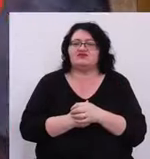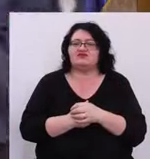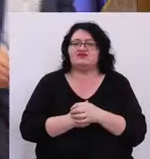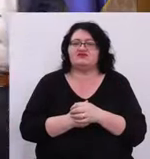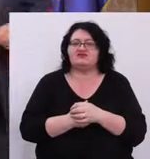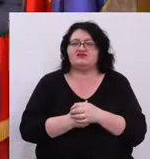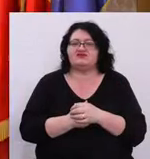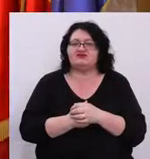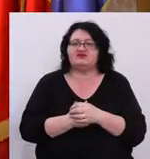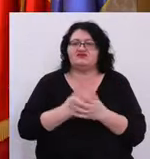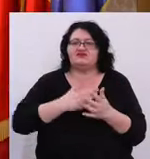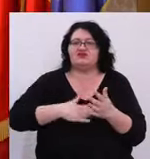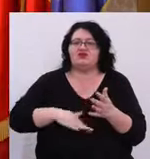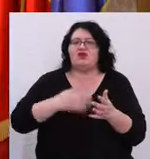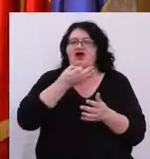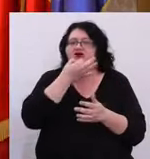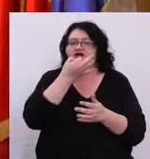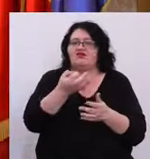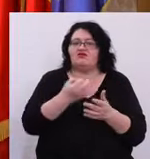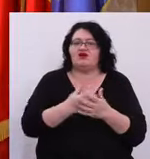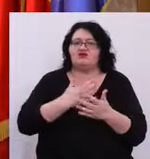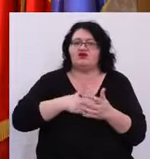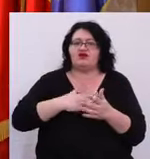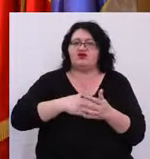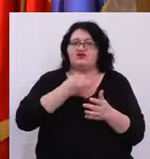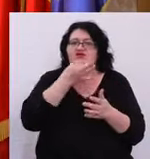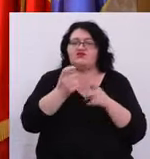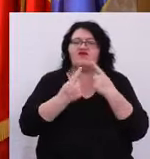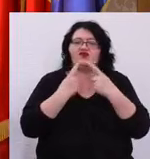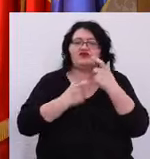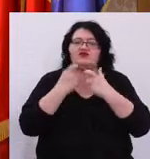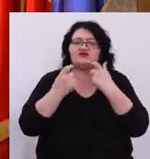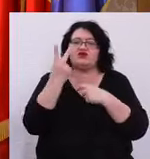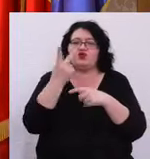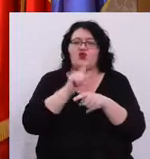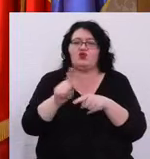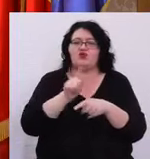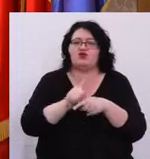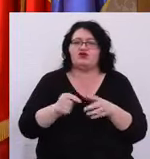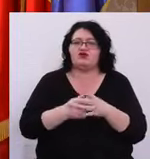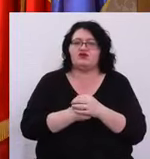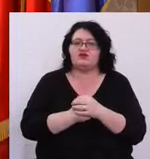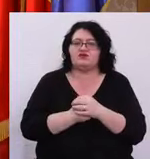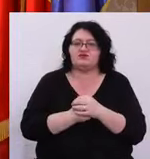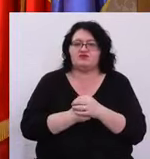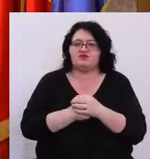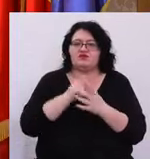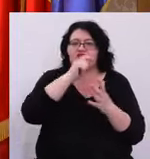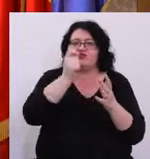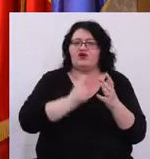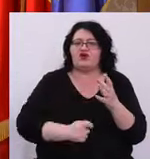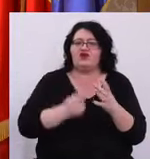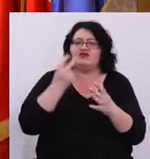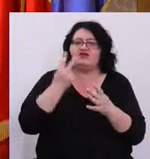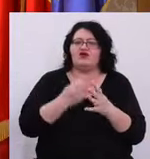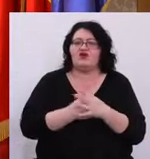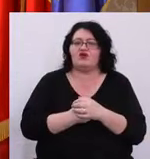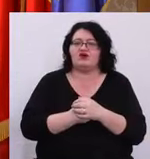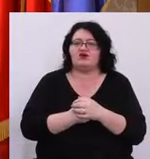Aș mai vrea să vorbesc despre două proiecte